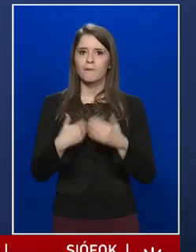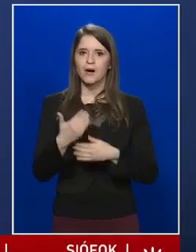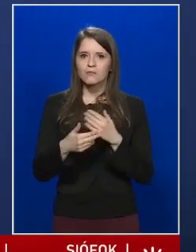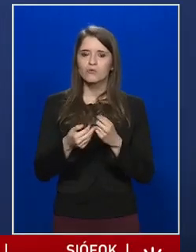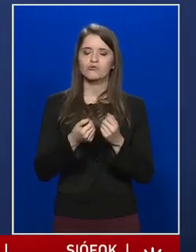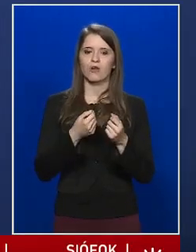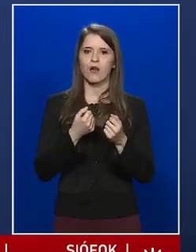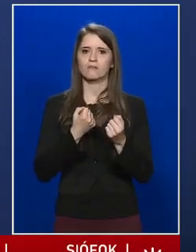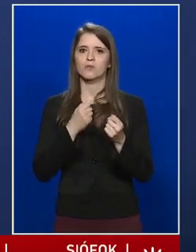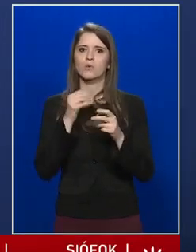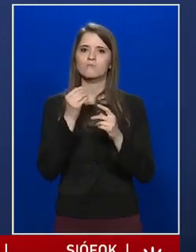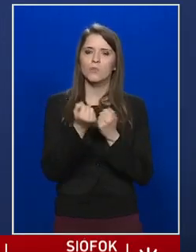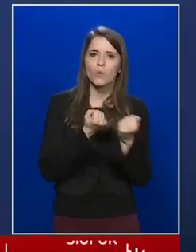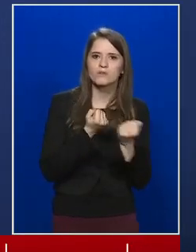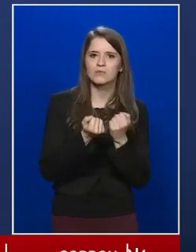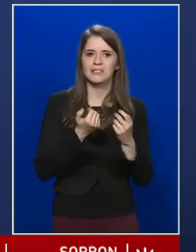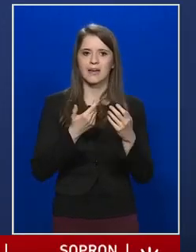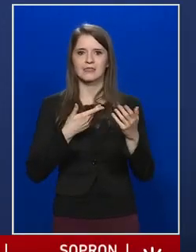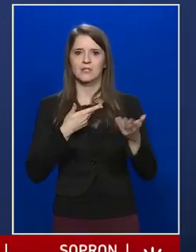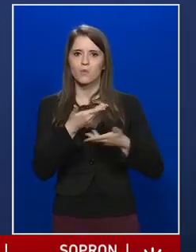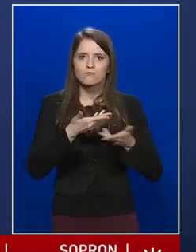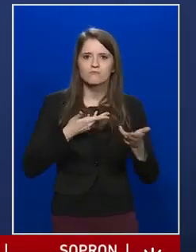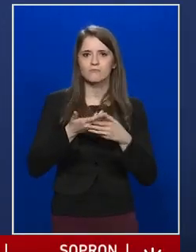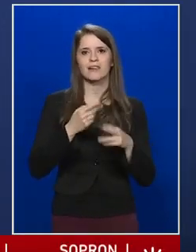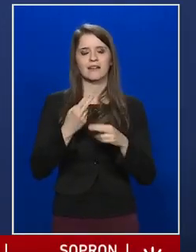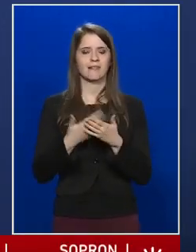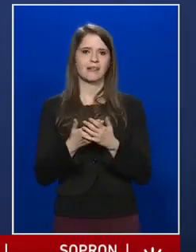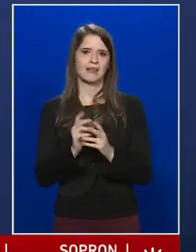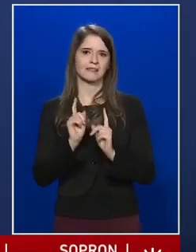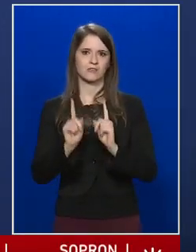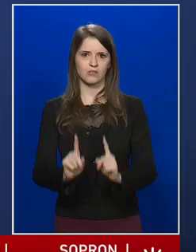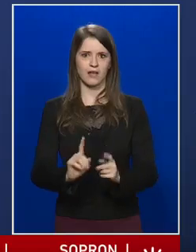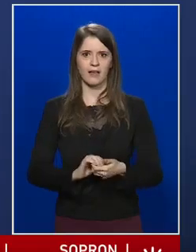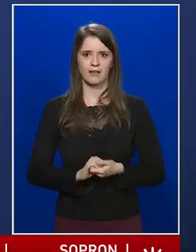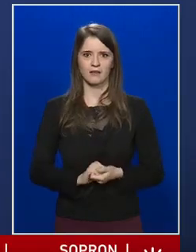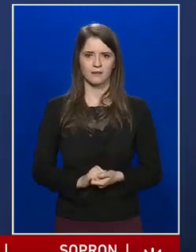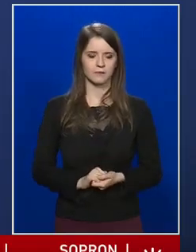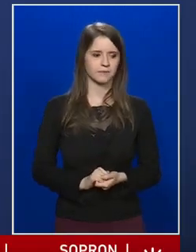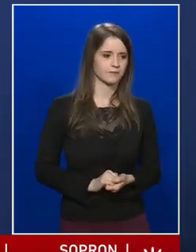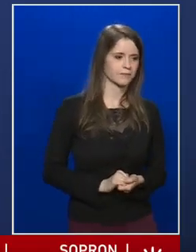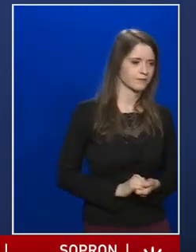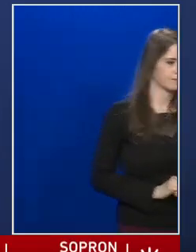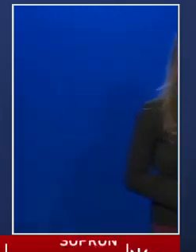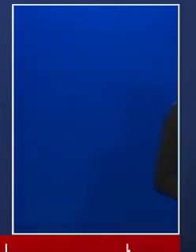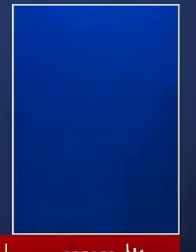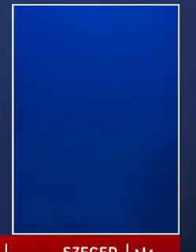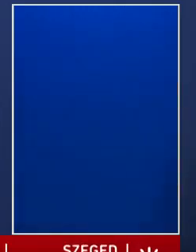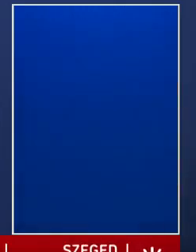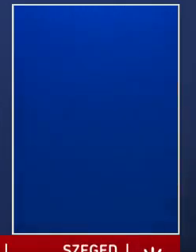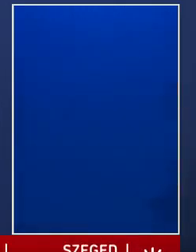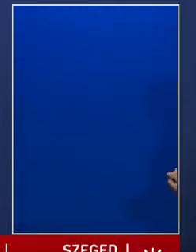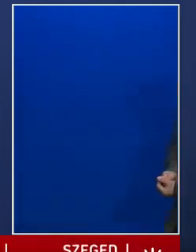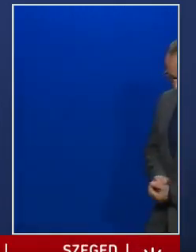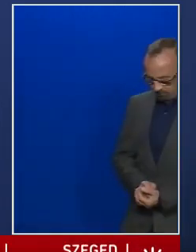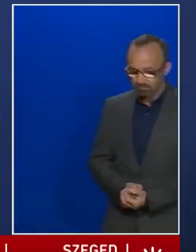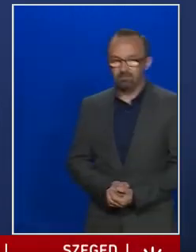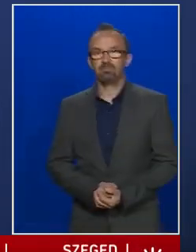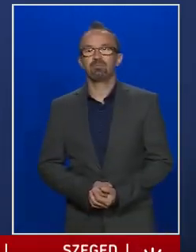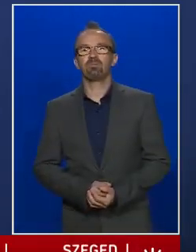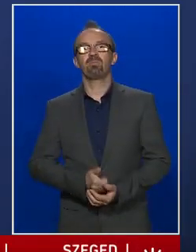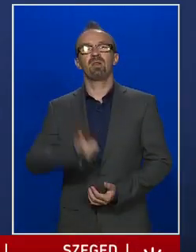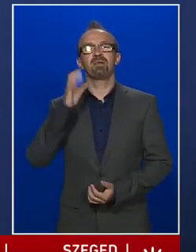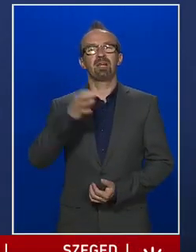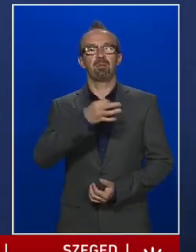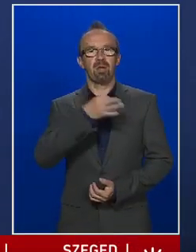konzultációval rendelkezésre állnak. Tegnapi napon is beszámolt az egyik házi orvos